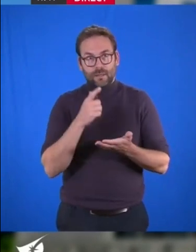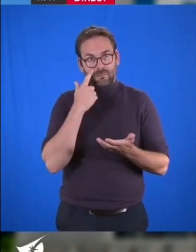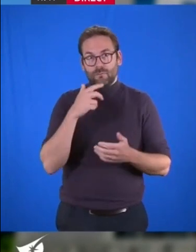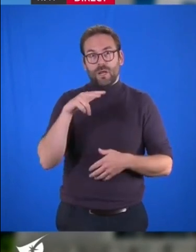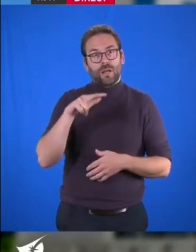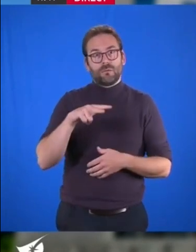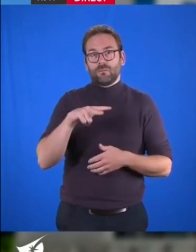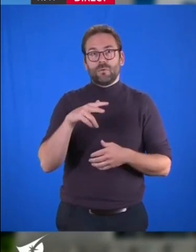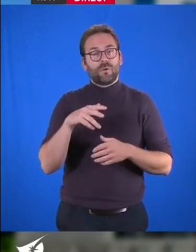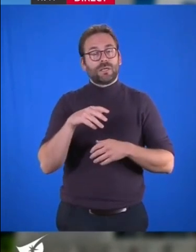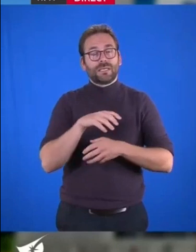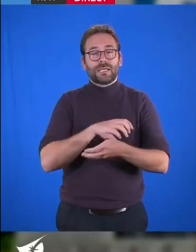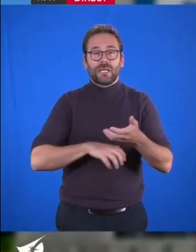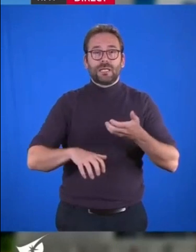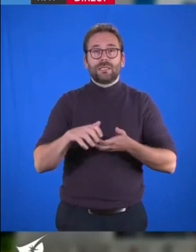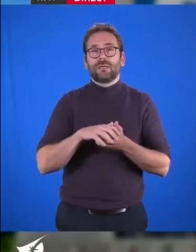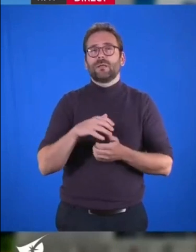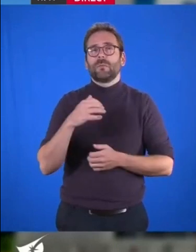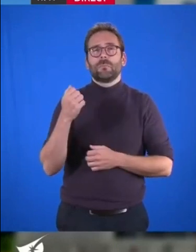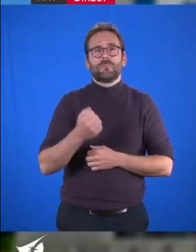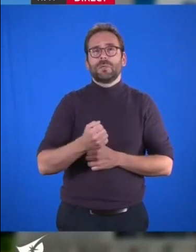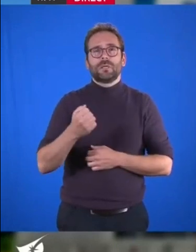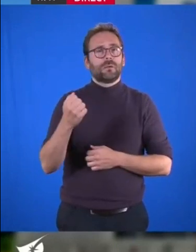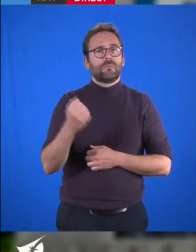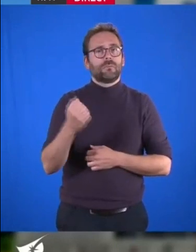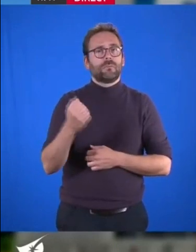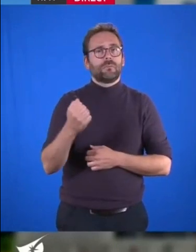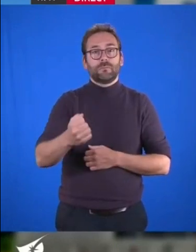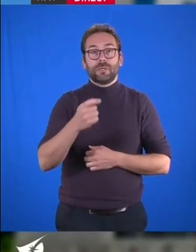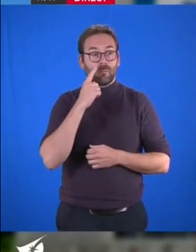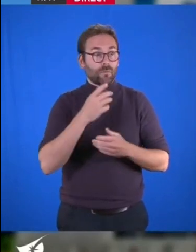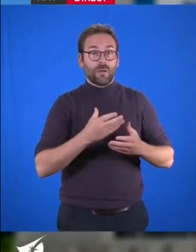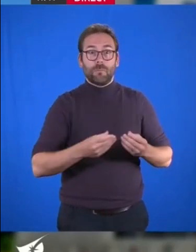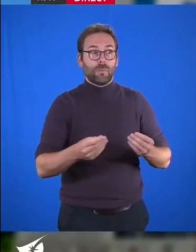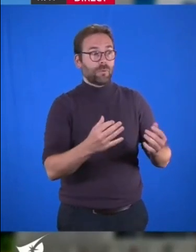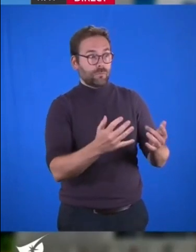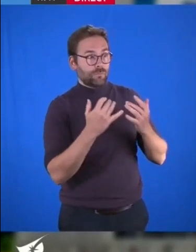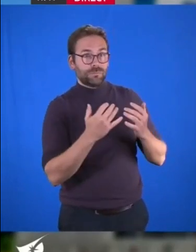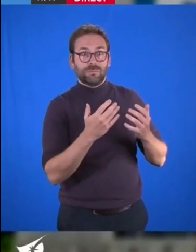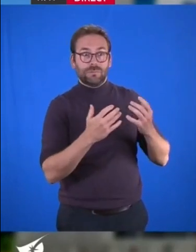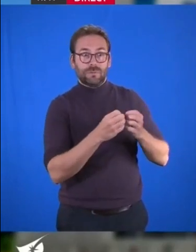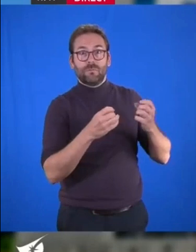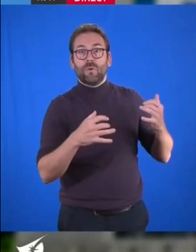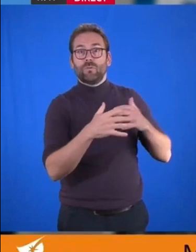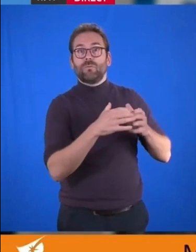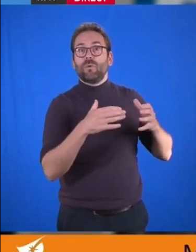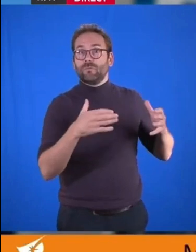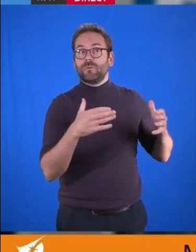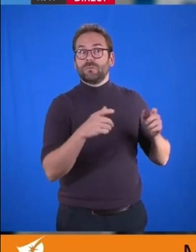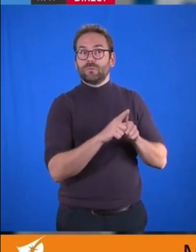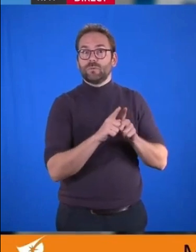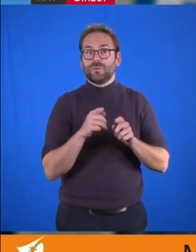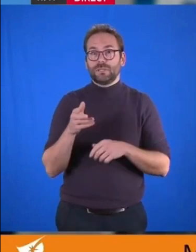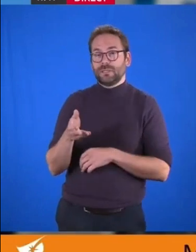logement, crise qui ne fait que s'amplifier, tant par l'évolution démographique du pays que par le sous-investissement manifeste